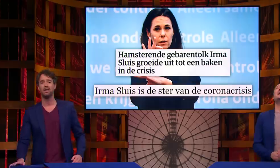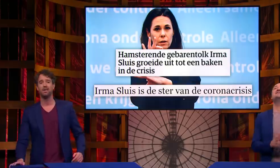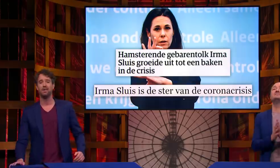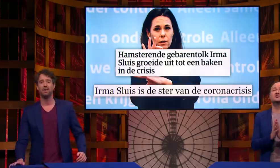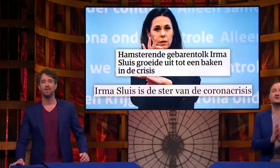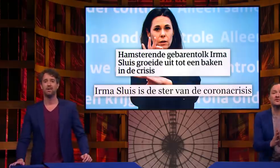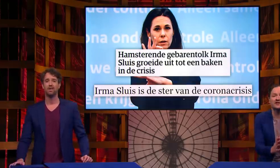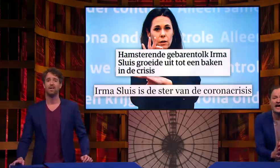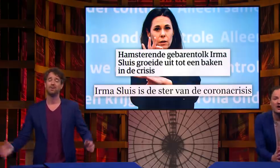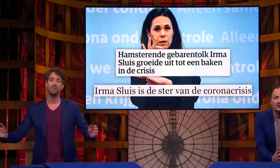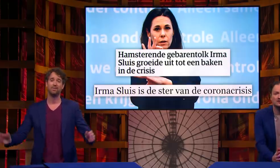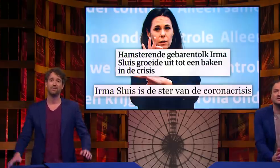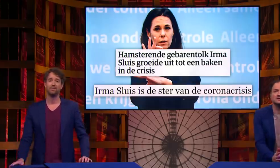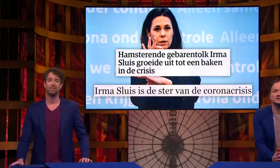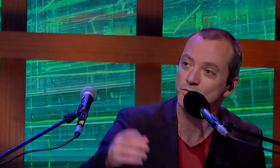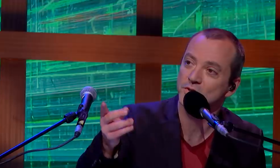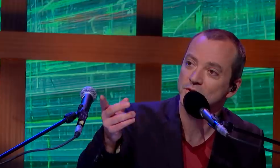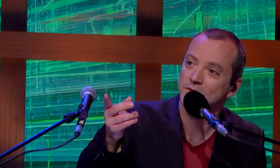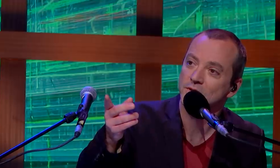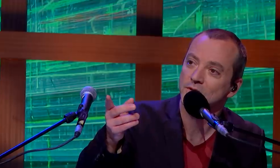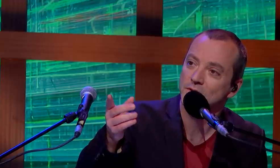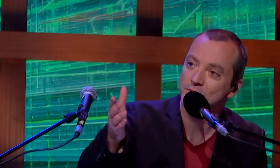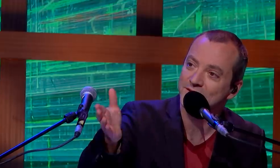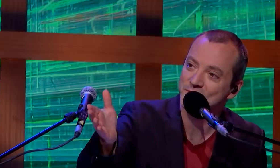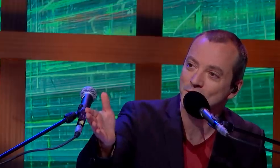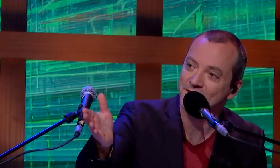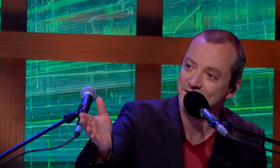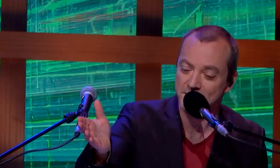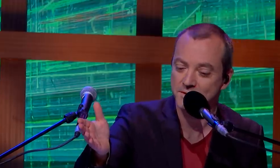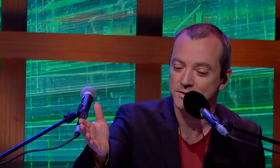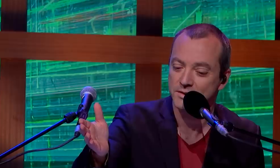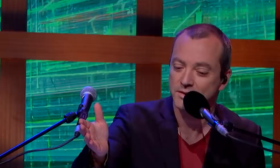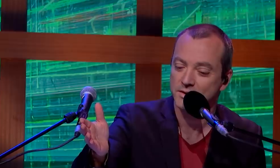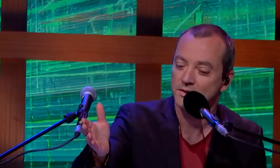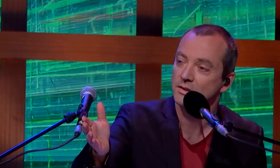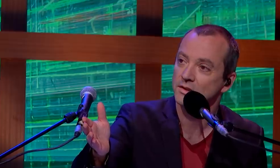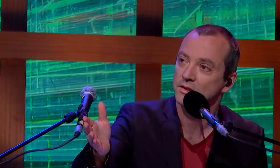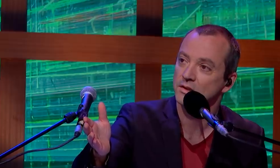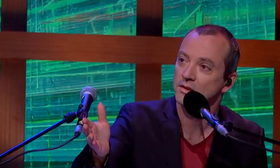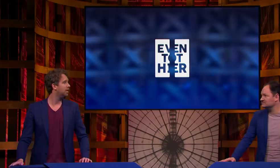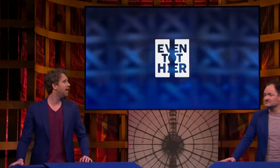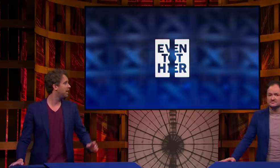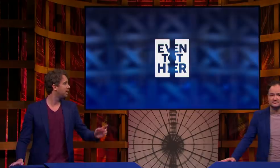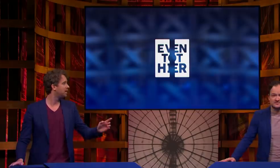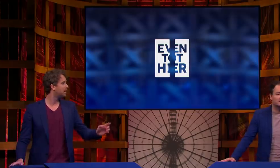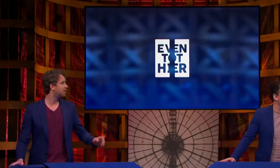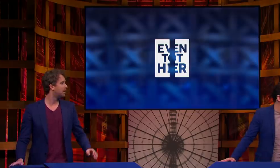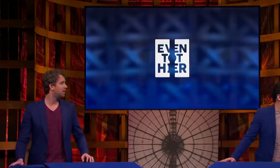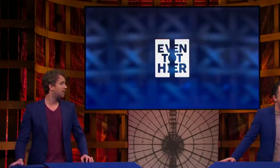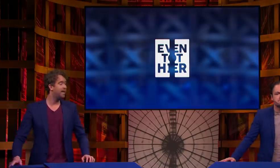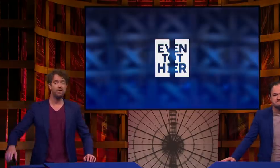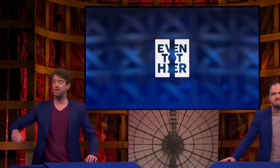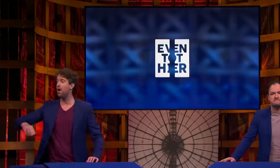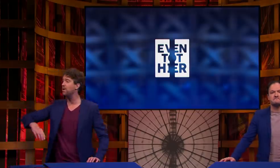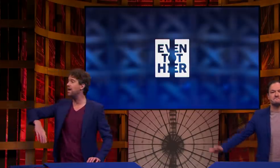Irma, wat moeten we zonder jou? Hé jongens, jongens. Jongens, dat is toch dat liedje? Wat? Ja, ja Miguel. Ja? Dat is dat